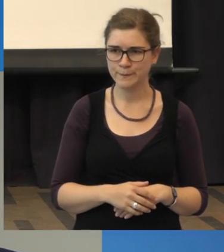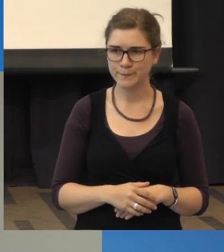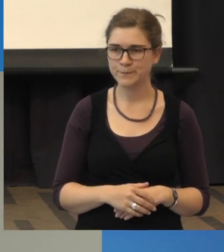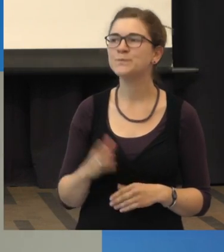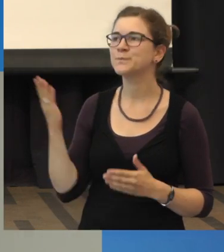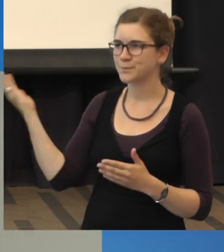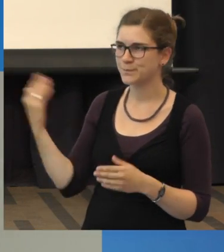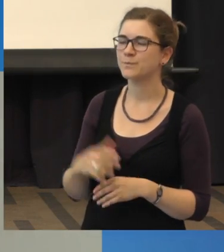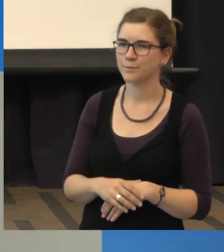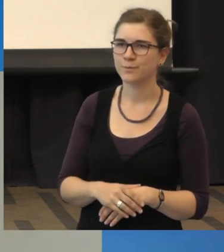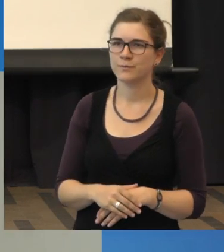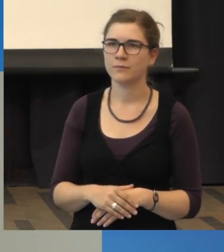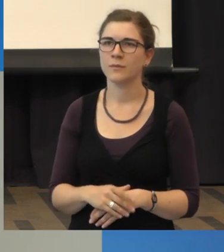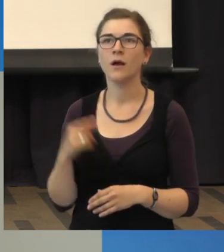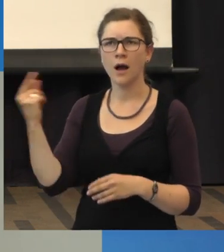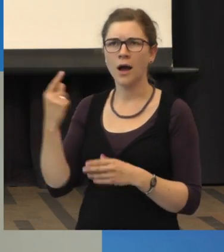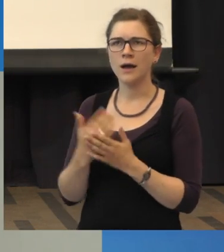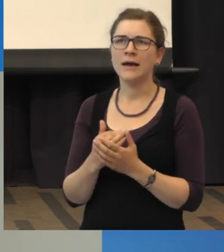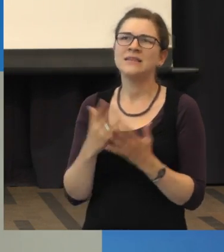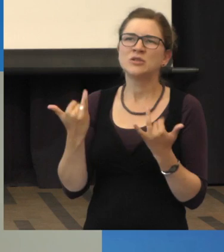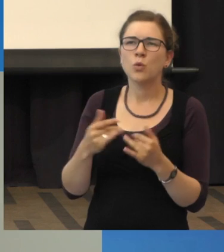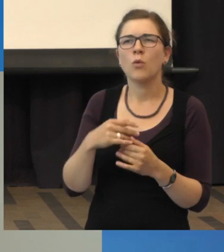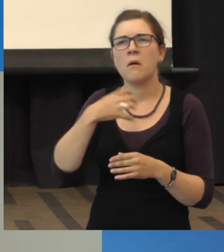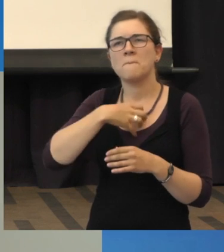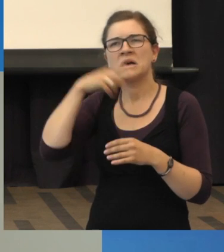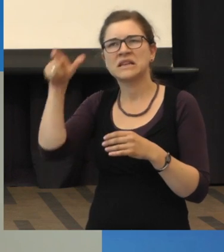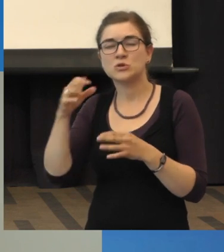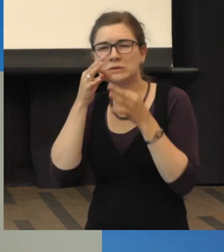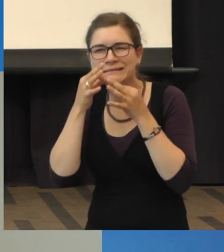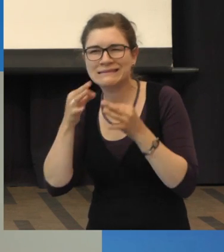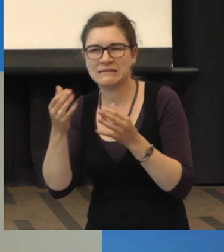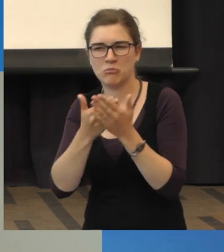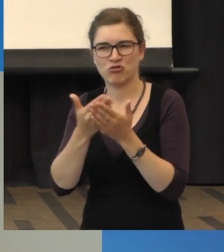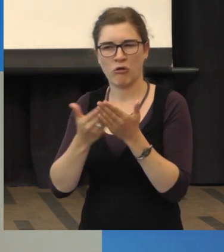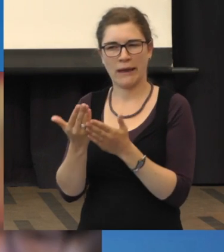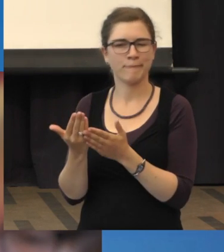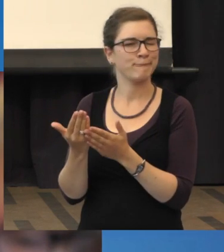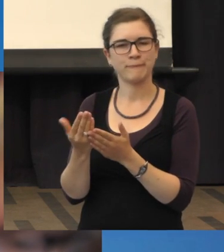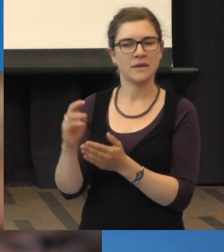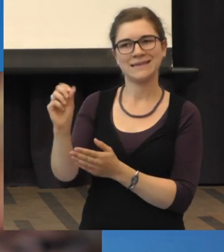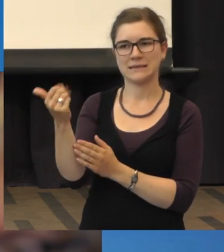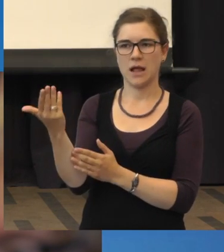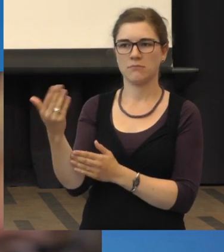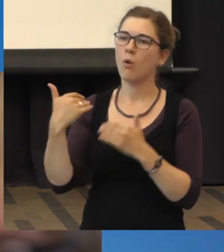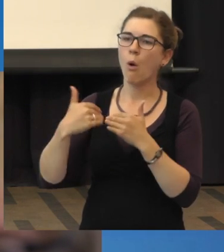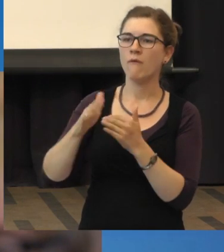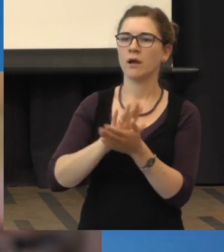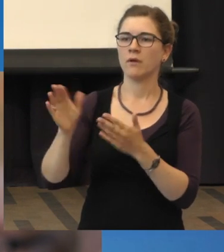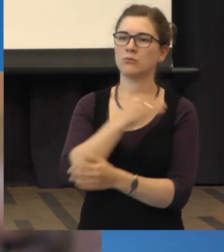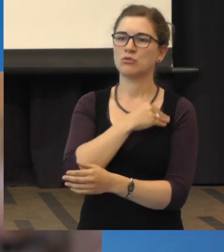Dass Sie schon so differenziert kommen, ist eher seltener. Meistens kommen Sie mit, ich sage mal, einer Sehminderung.